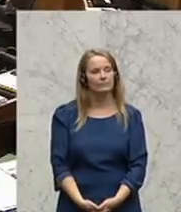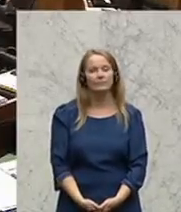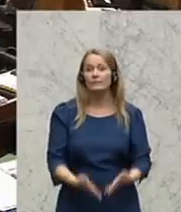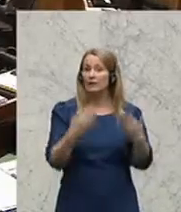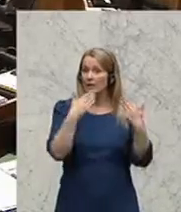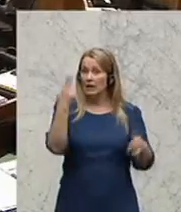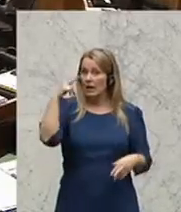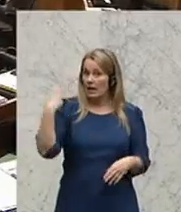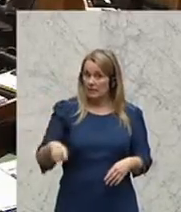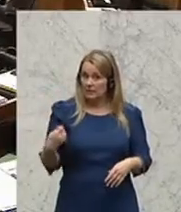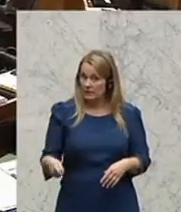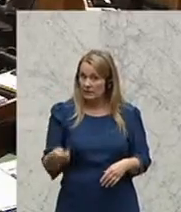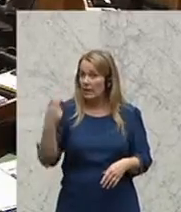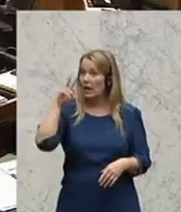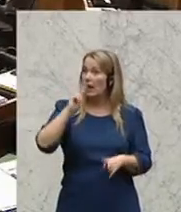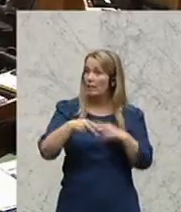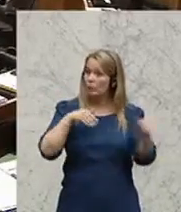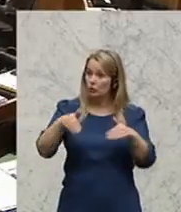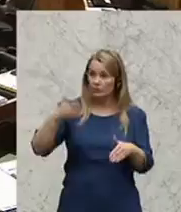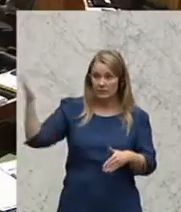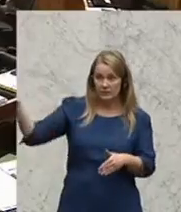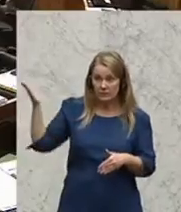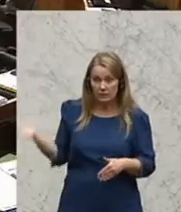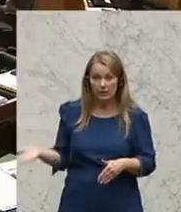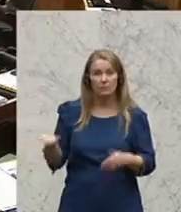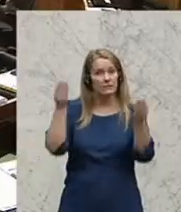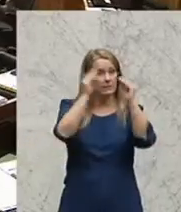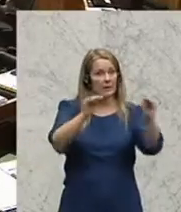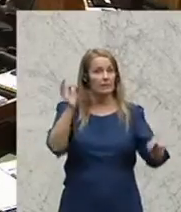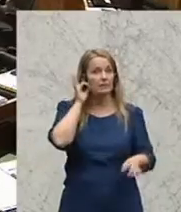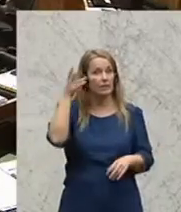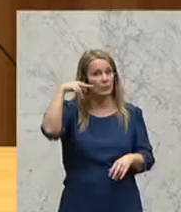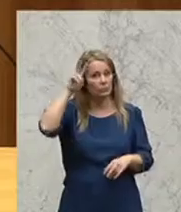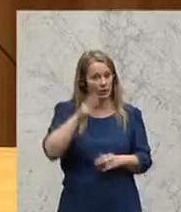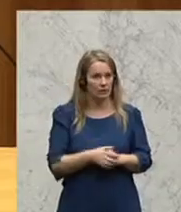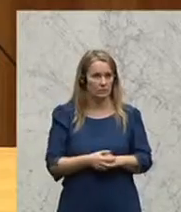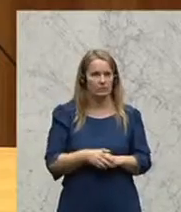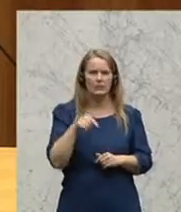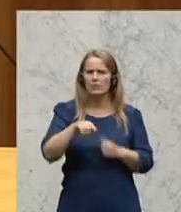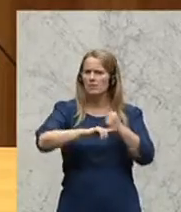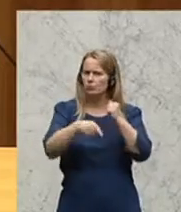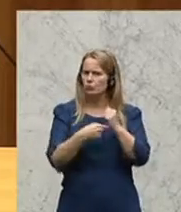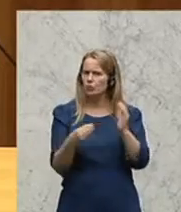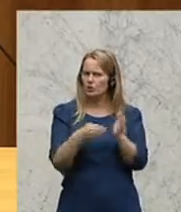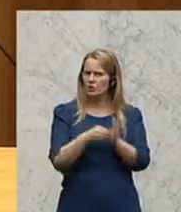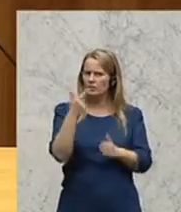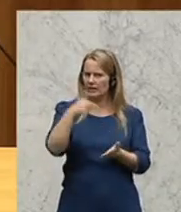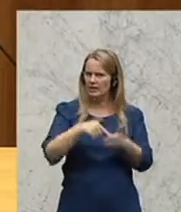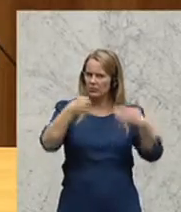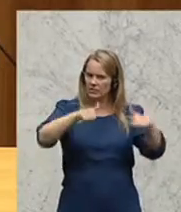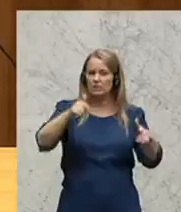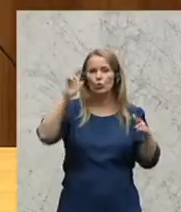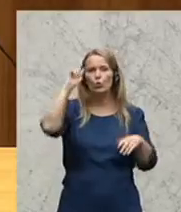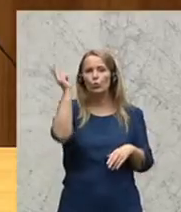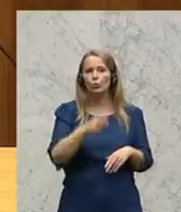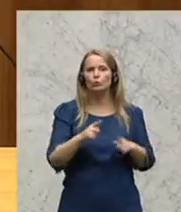Danke, Herr Präsident, die Herren Bundesminister, sehr geehrte Damen und Herren. Im Budgetansatz 2016 Kunst und